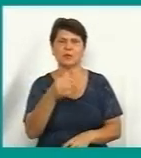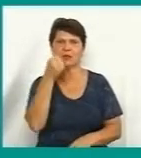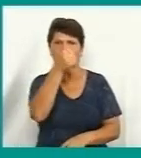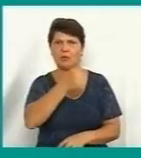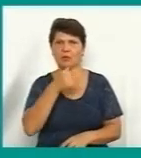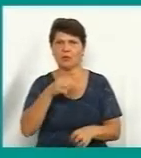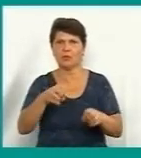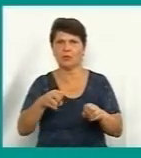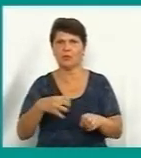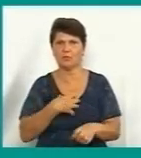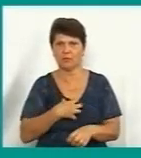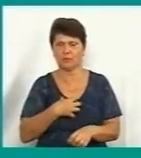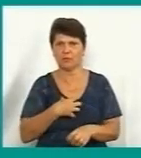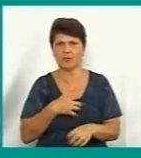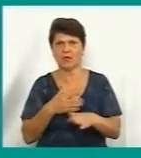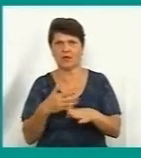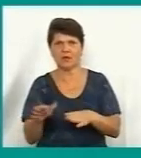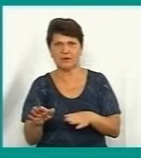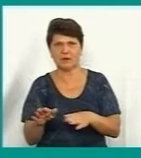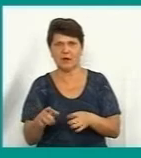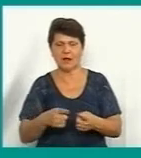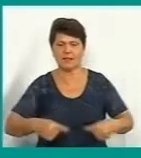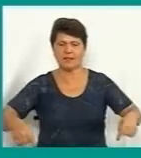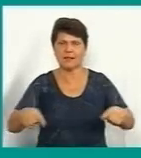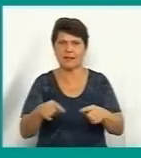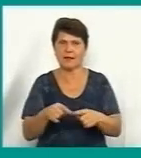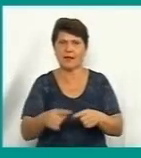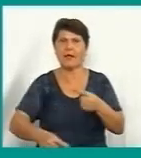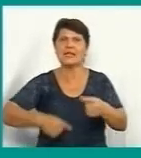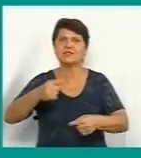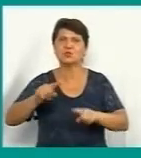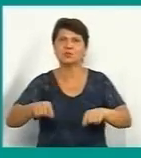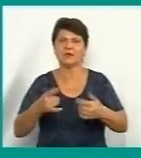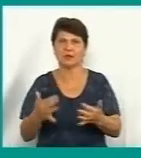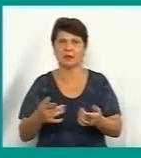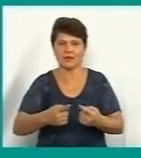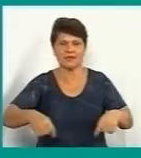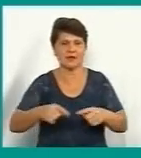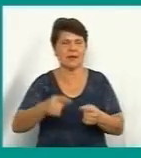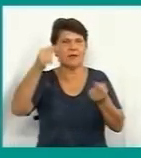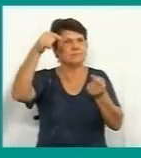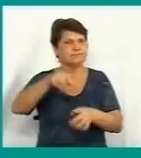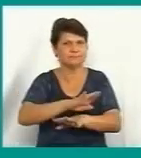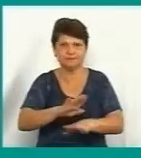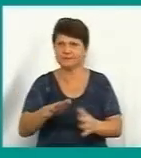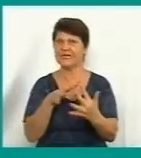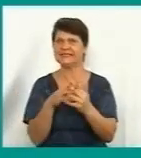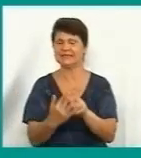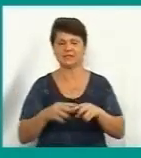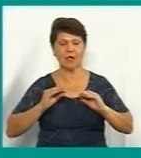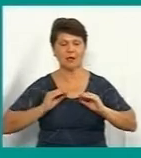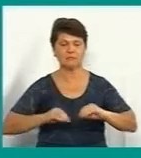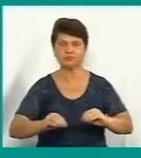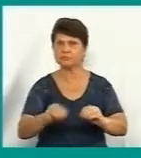Основними перевагами для виділення даної ділянки були наступні вимоги. Ділянка непридатна для ведення сільськогосподарської